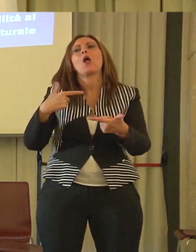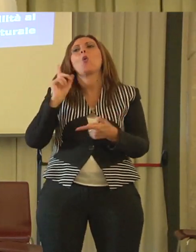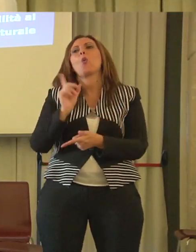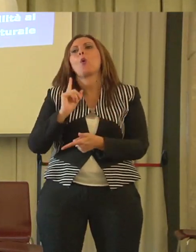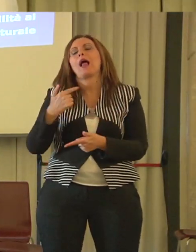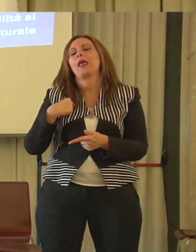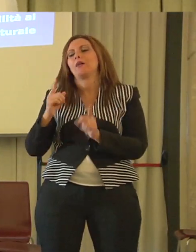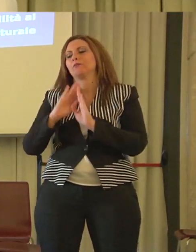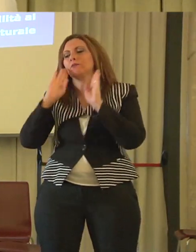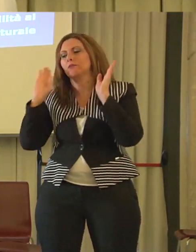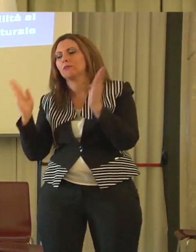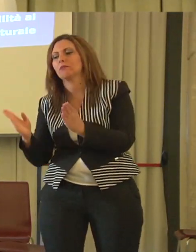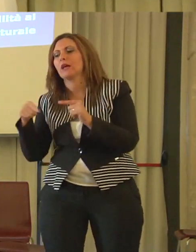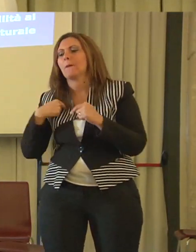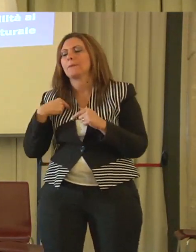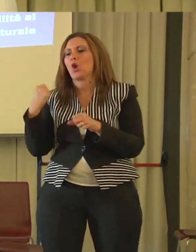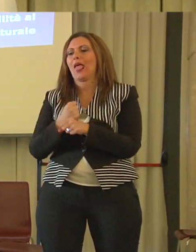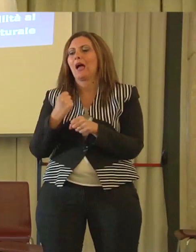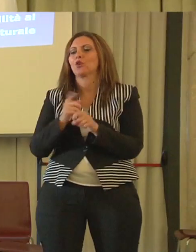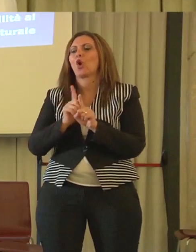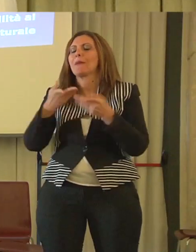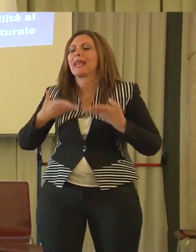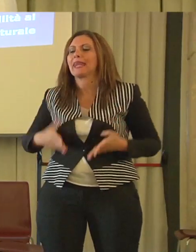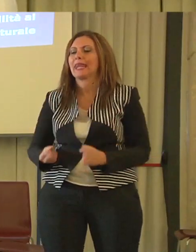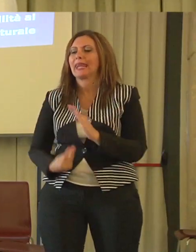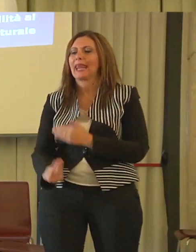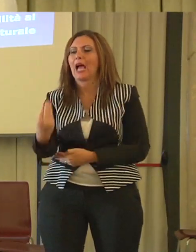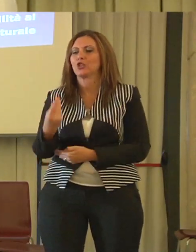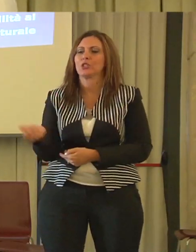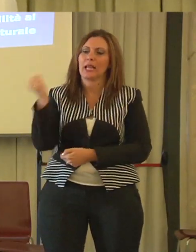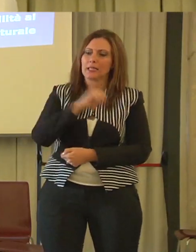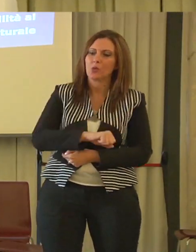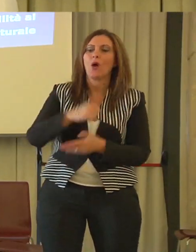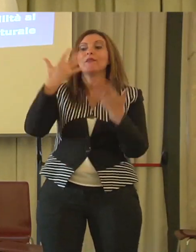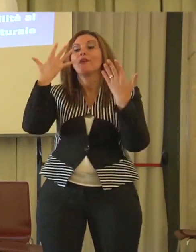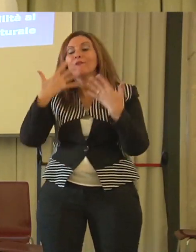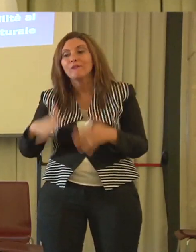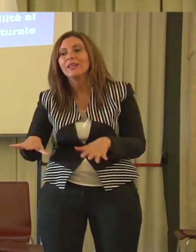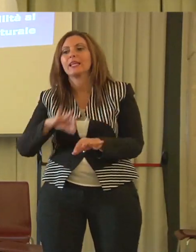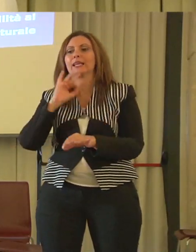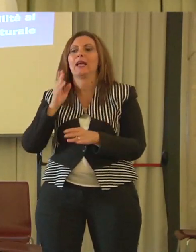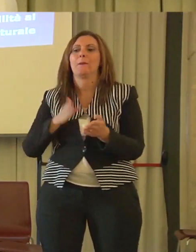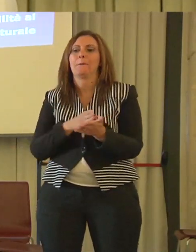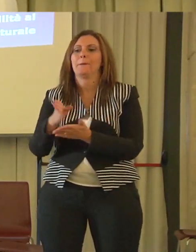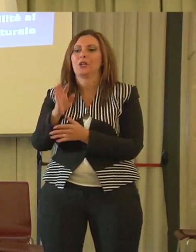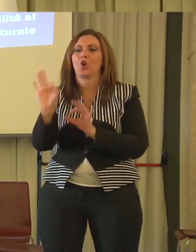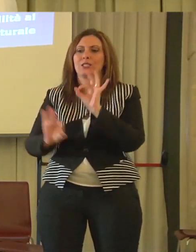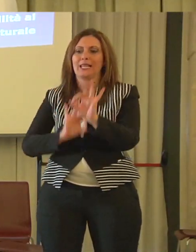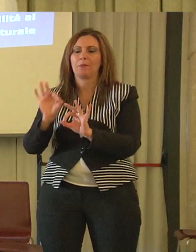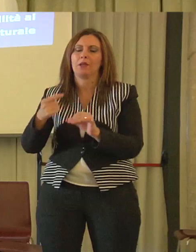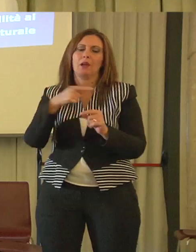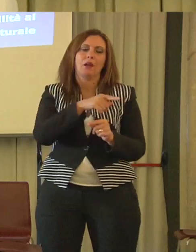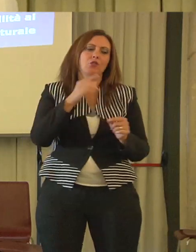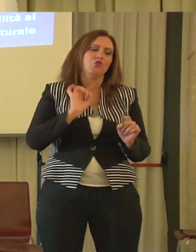quella della rinascita, quella del fine percorso riabilitativo. Vi risparmierei tutta la parte del dolore, del